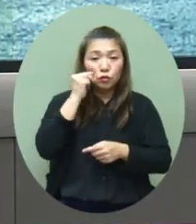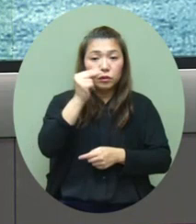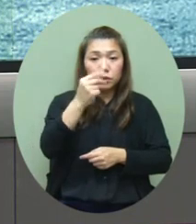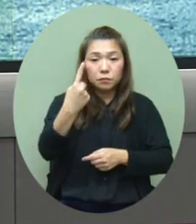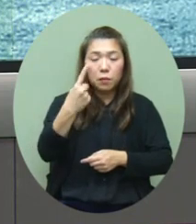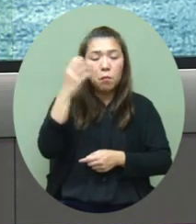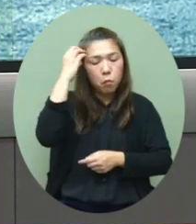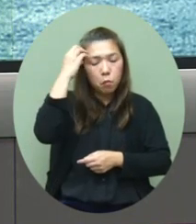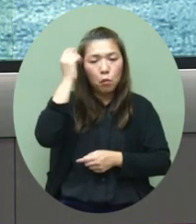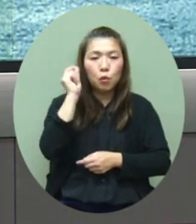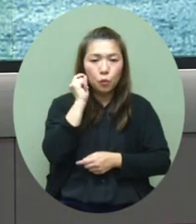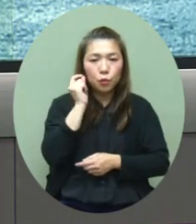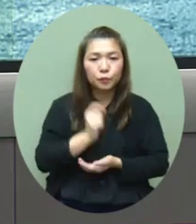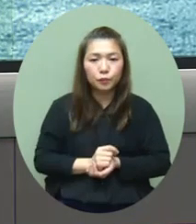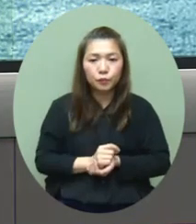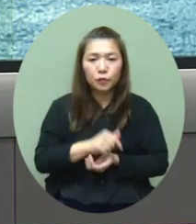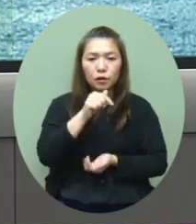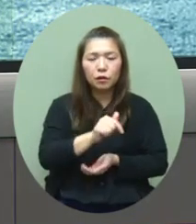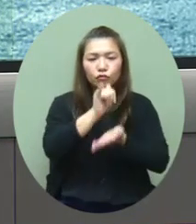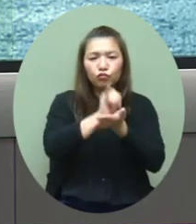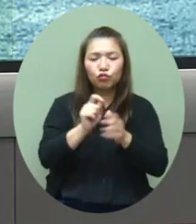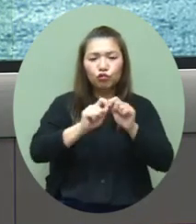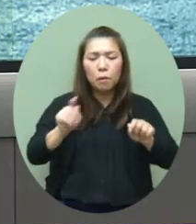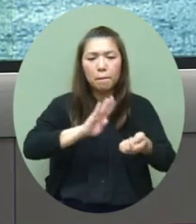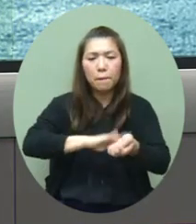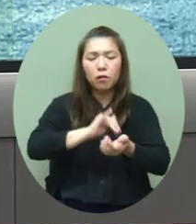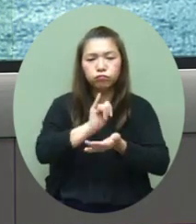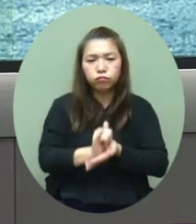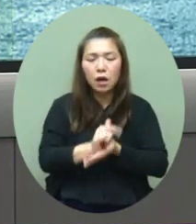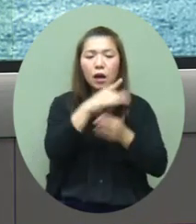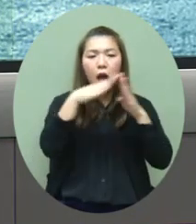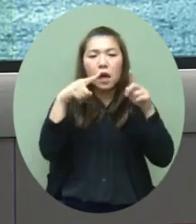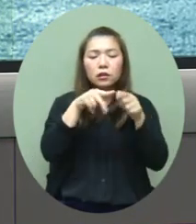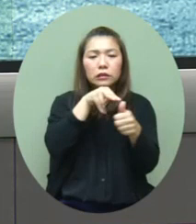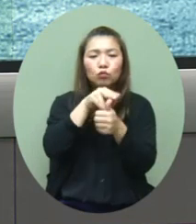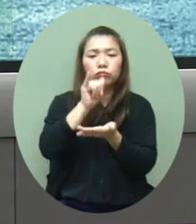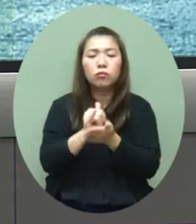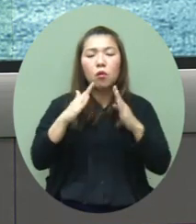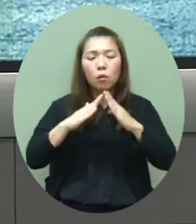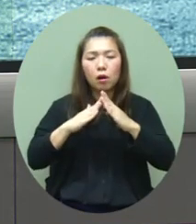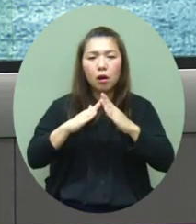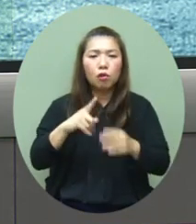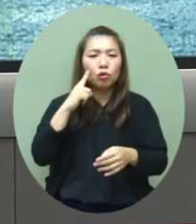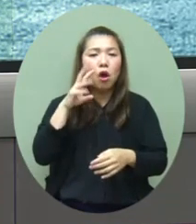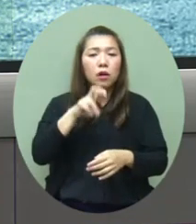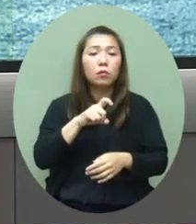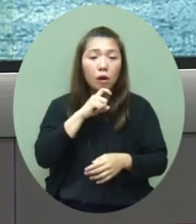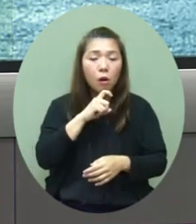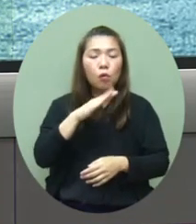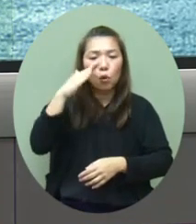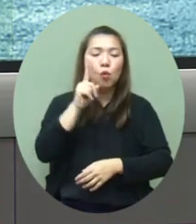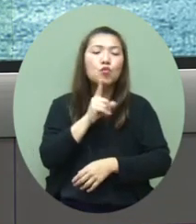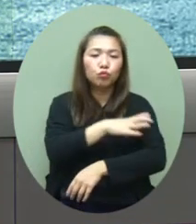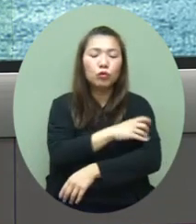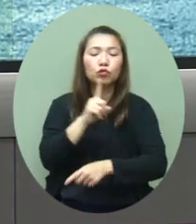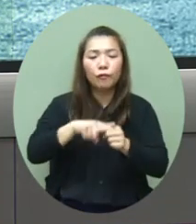岁的婆婆她是长期臆床由家人在家里照顾的本身就有糖尿血压高和